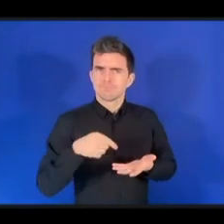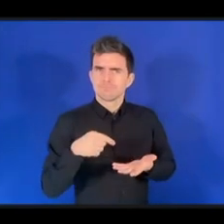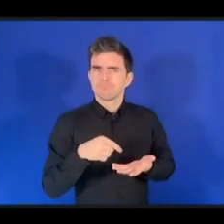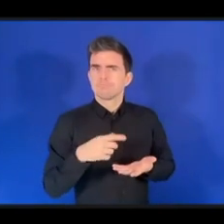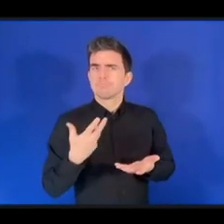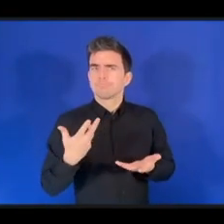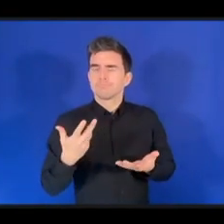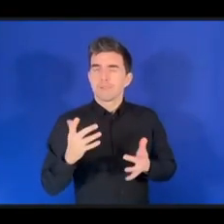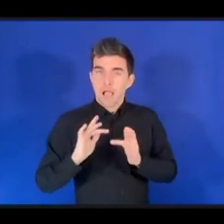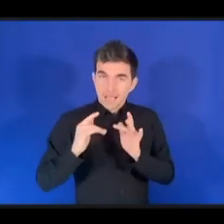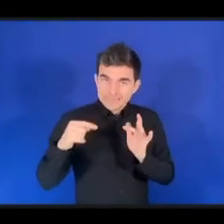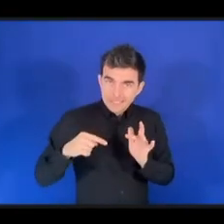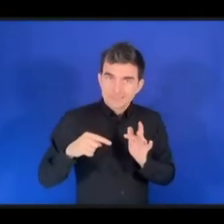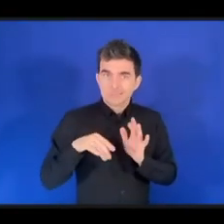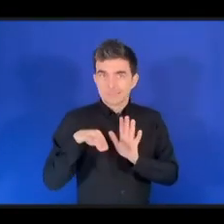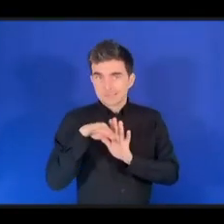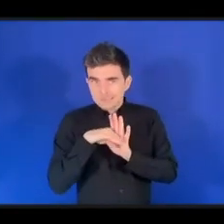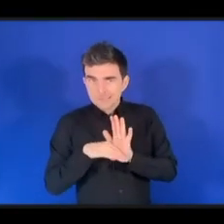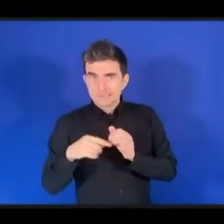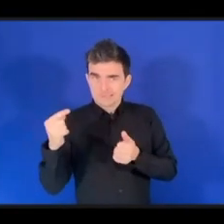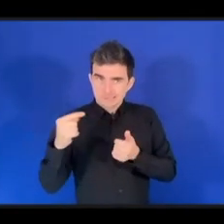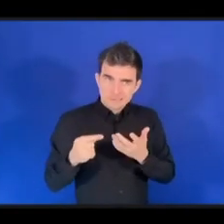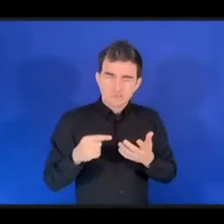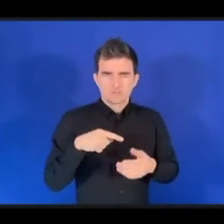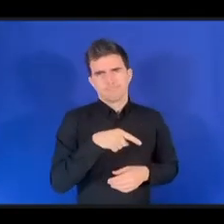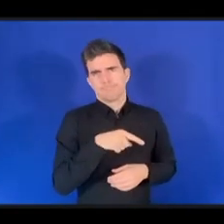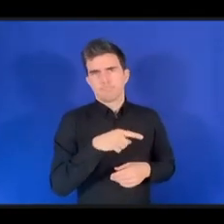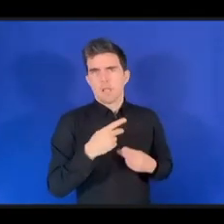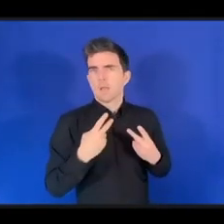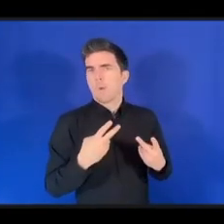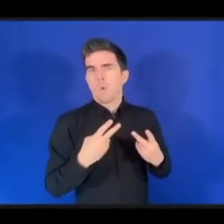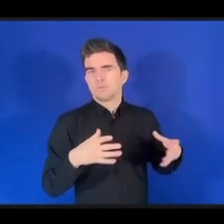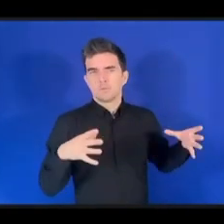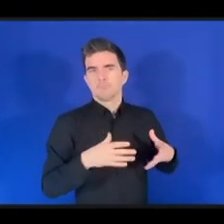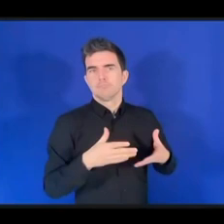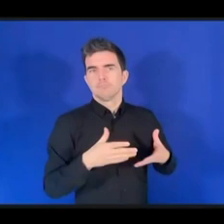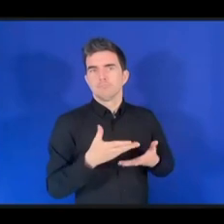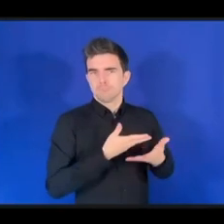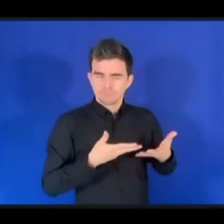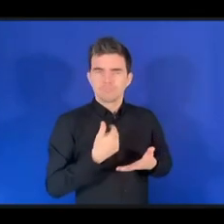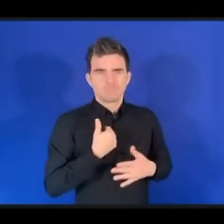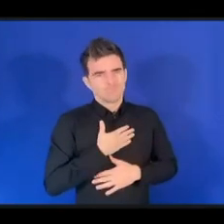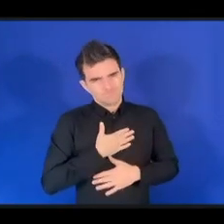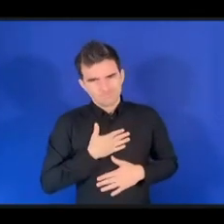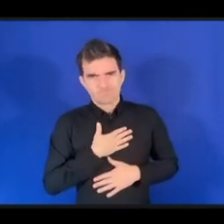чрезвычайно рад проводить в нашем городе этот форум.